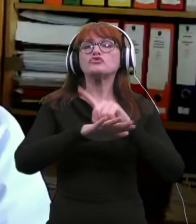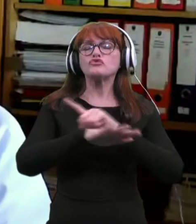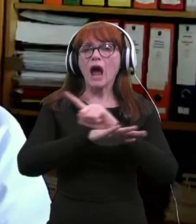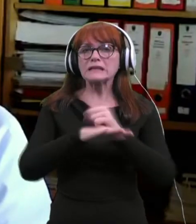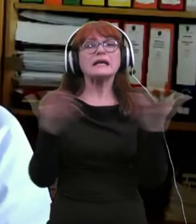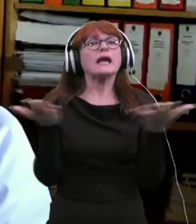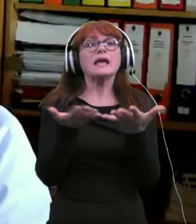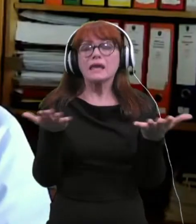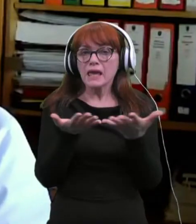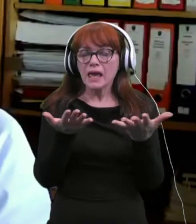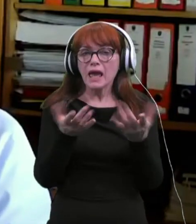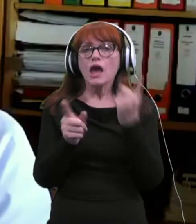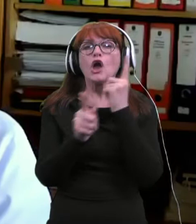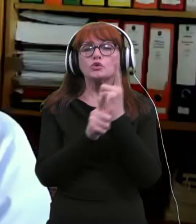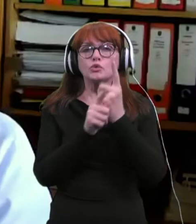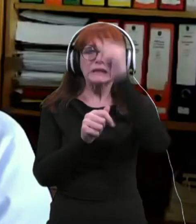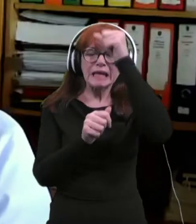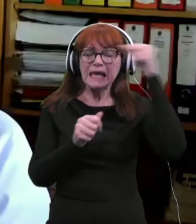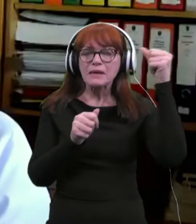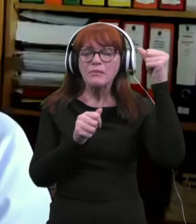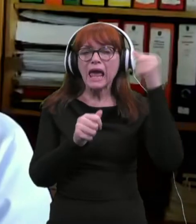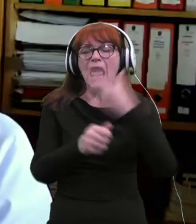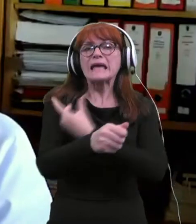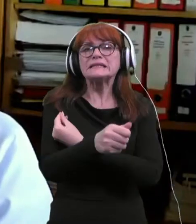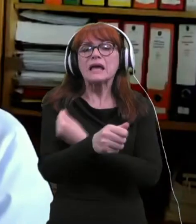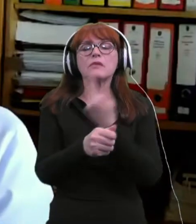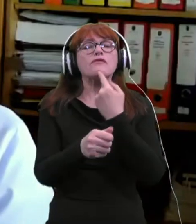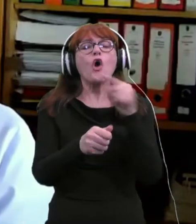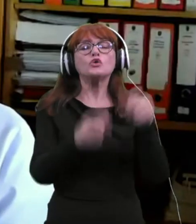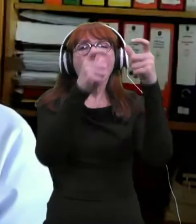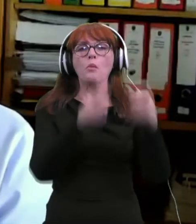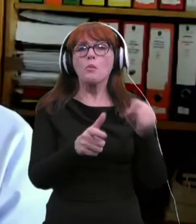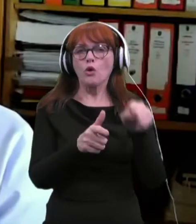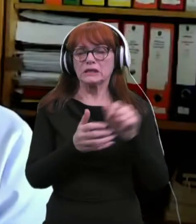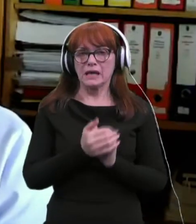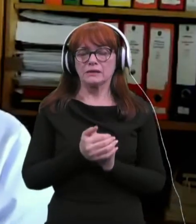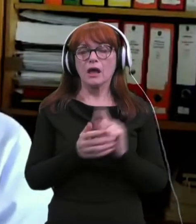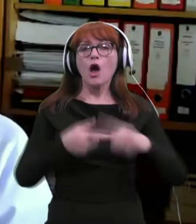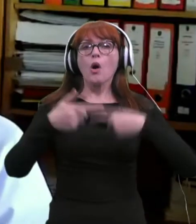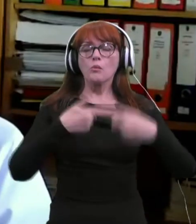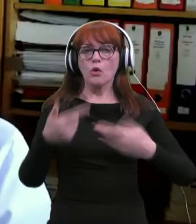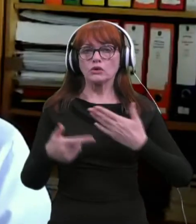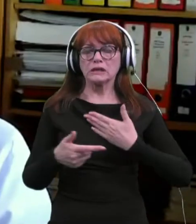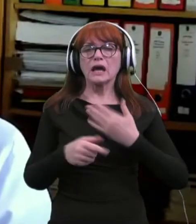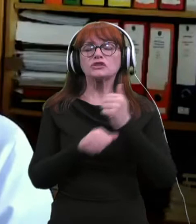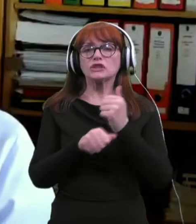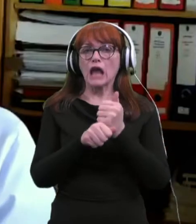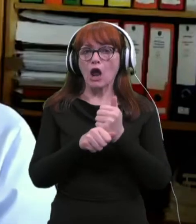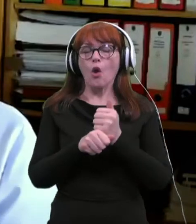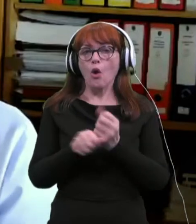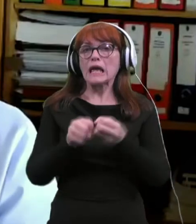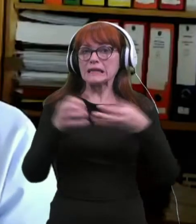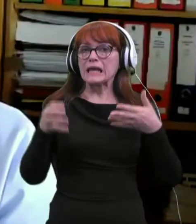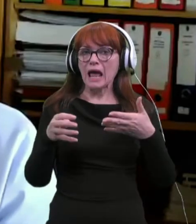lokacijo cepljenja ter tudi ime cepiva, s kateri bodo cepljeni. Tako poteka naše delo bistveno hitreje,